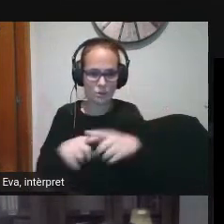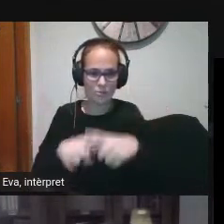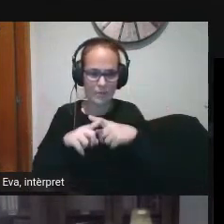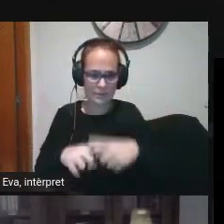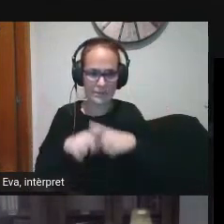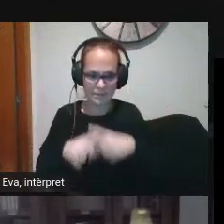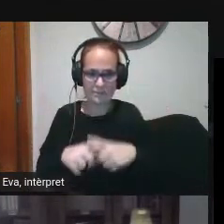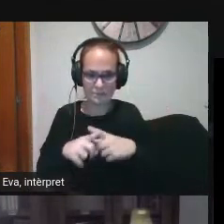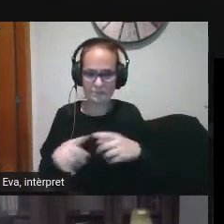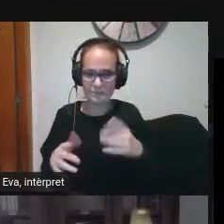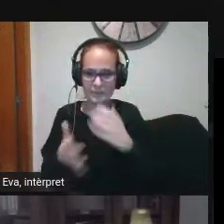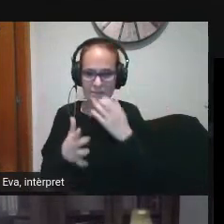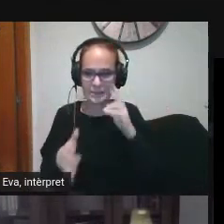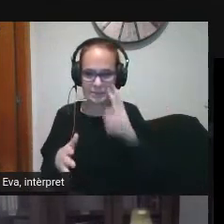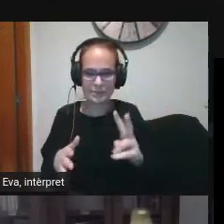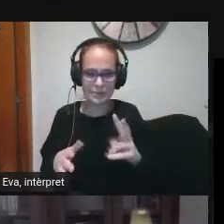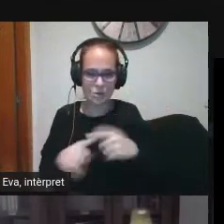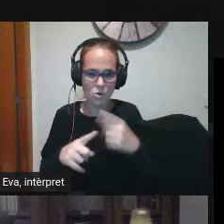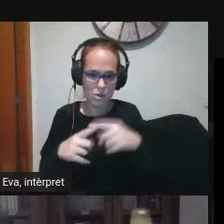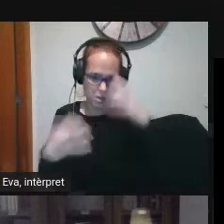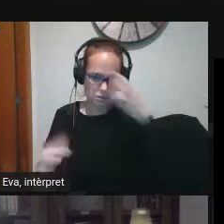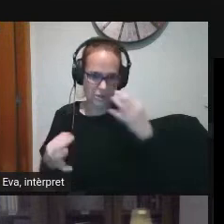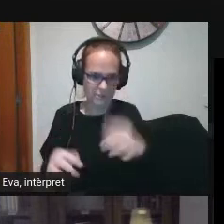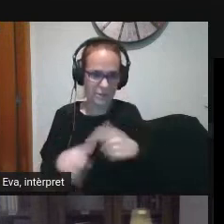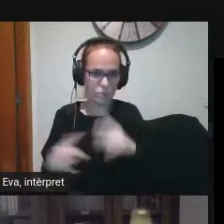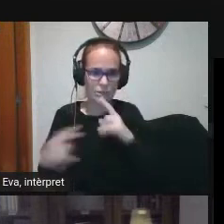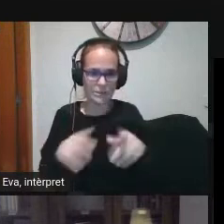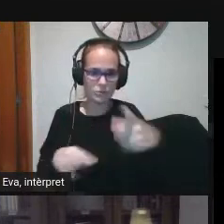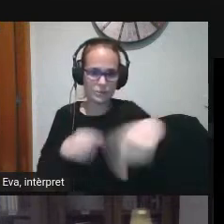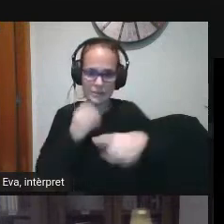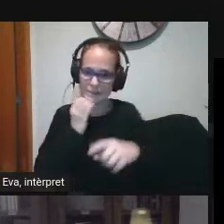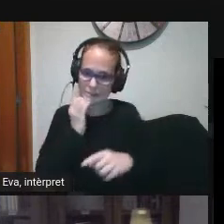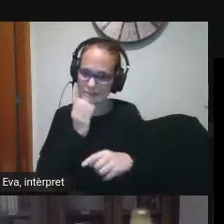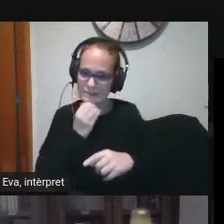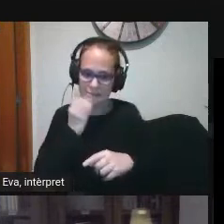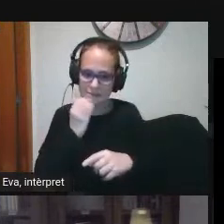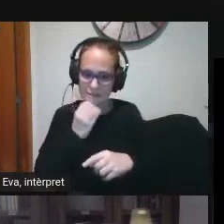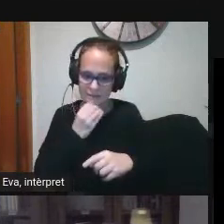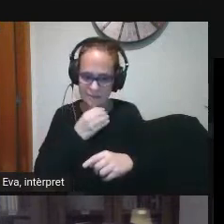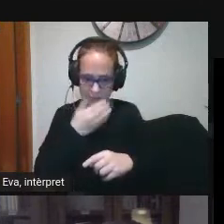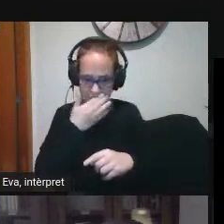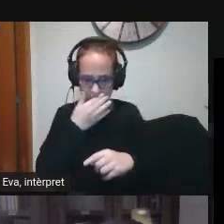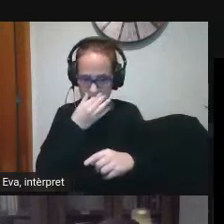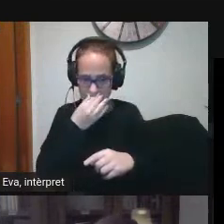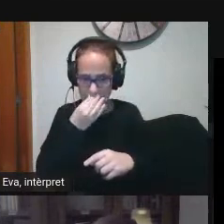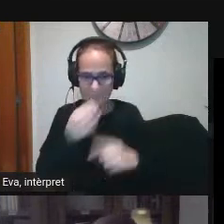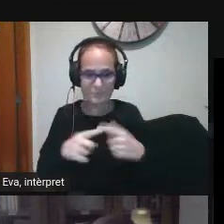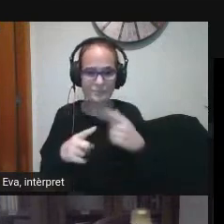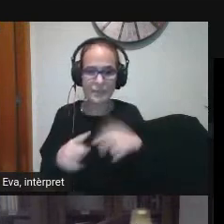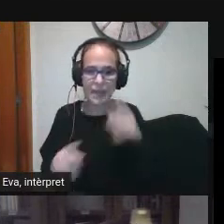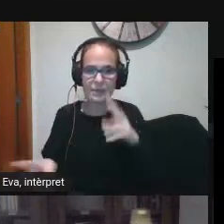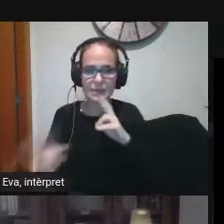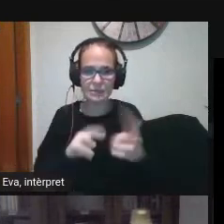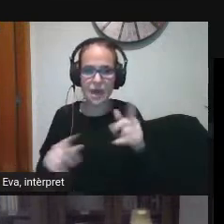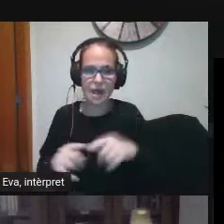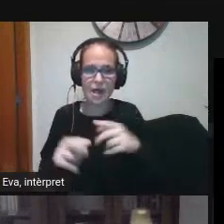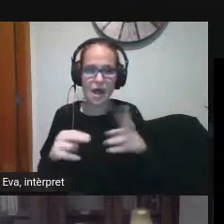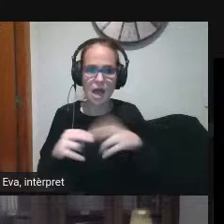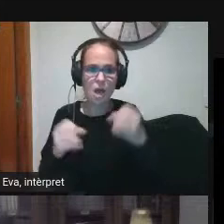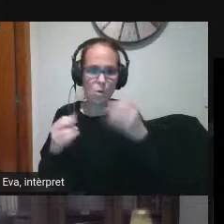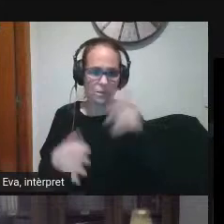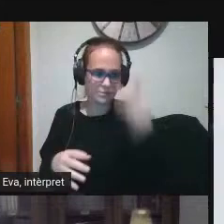respostes si mireu la d'opiartec evidentment s'ha de ser per contestar vosaltres a veure on estem a veure quina audiència tenim no?